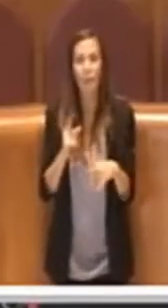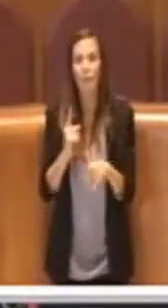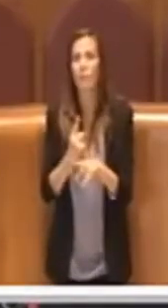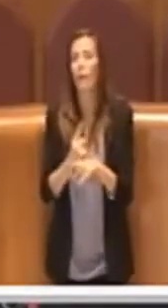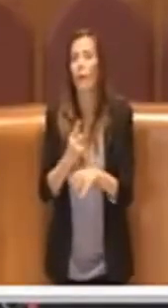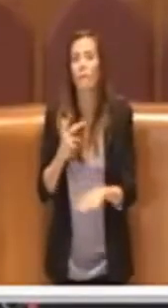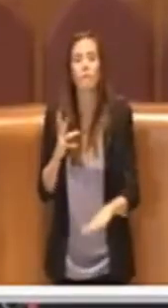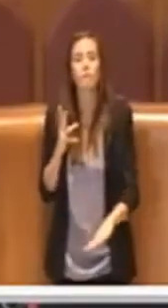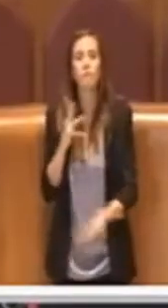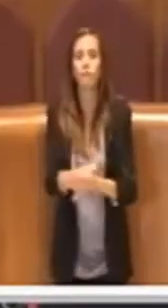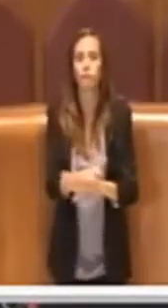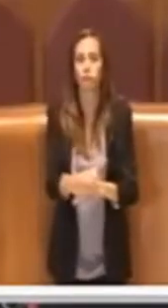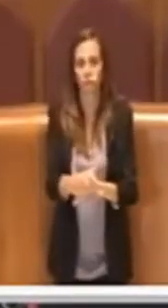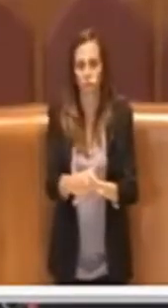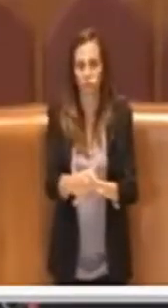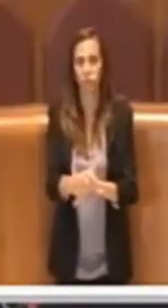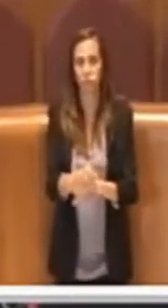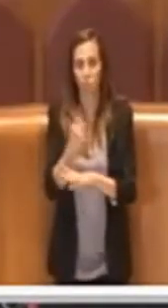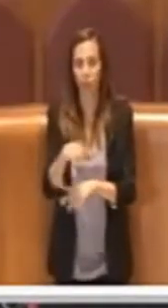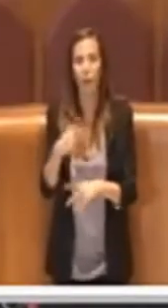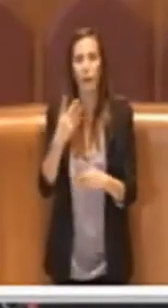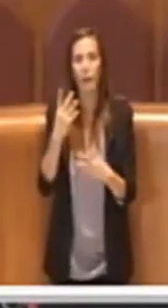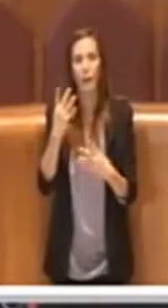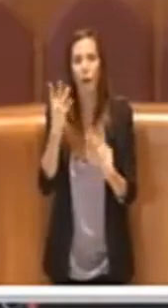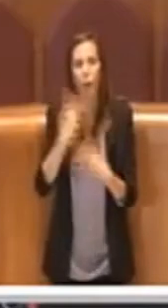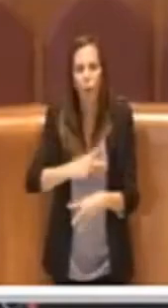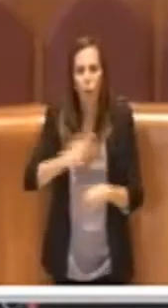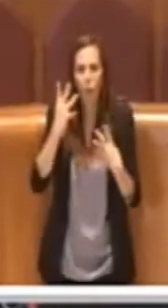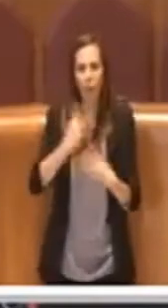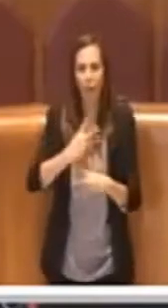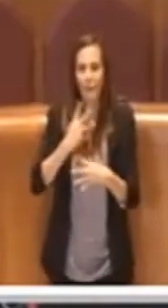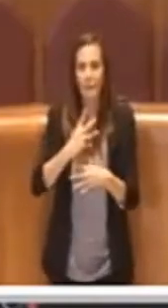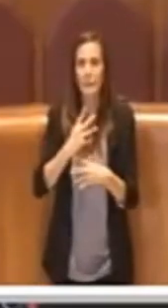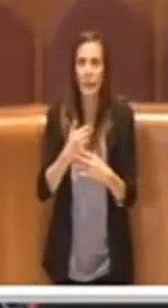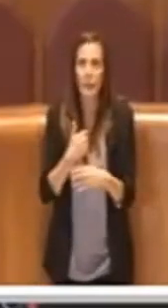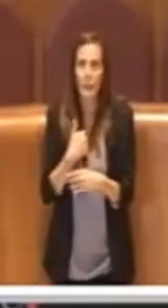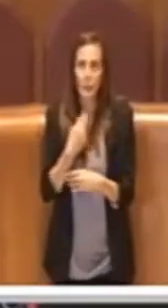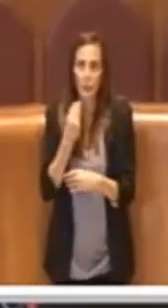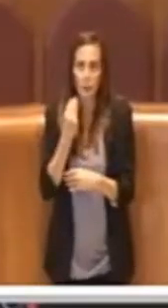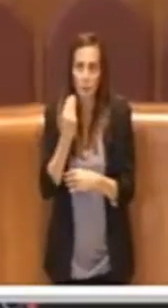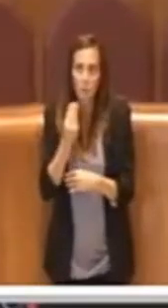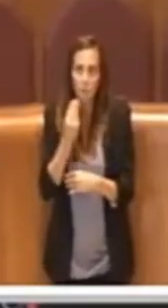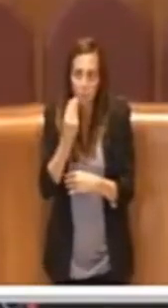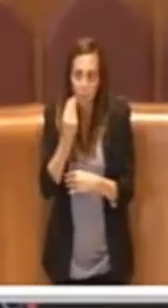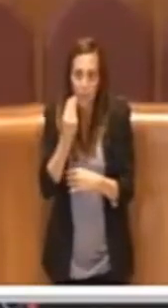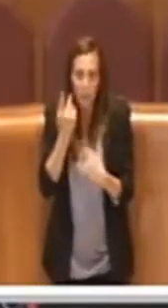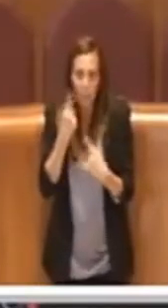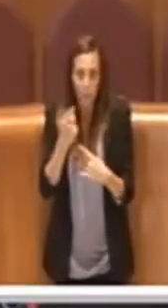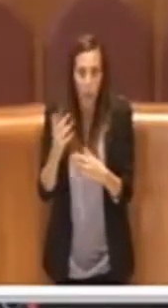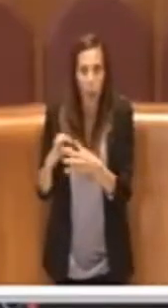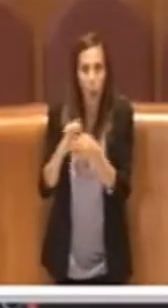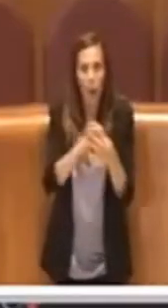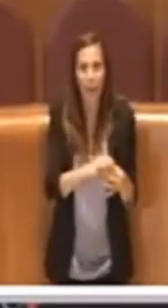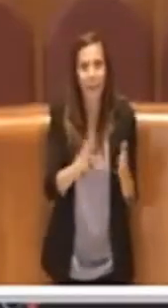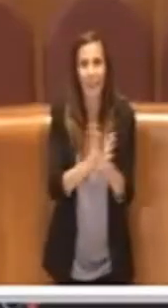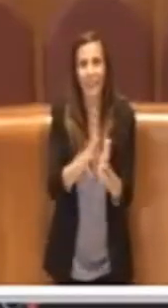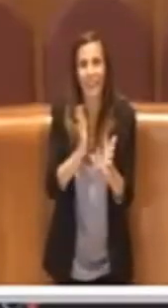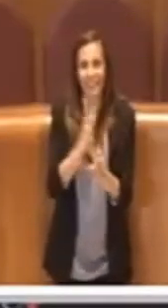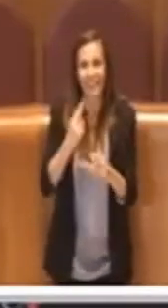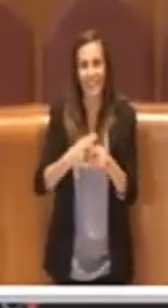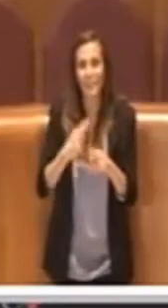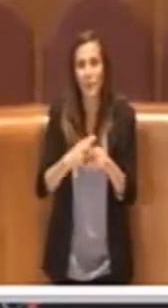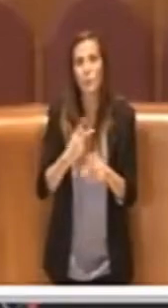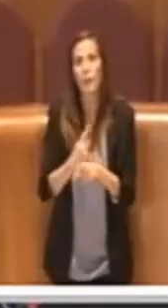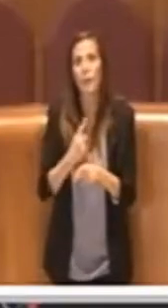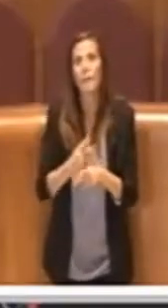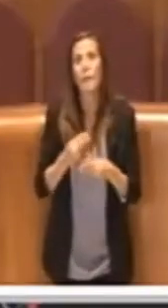direttamente per organizzare, magari è connubio con la festa di Roma appunto, un'iniziativa che sia degna di una festa